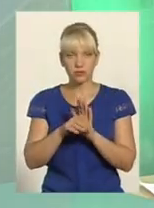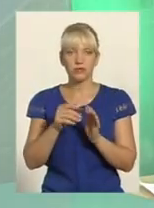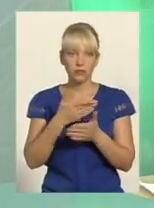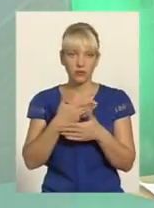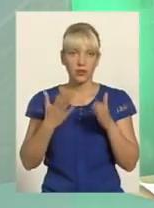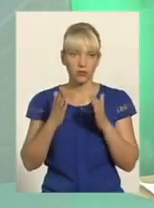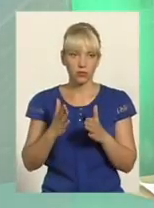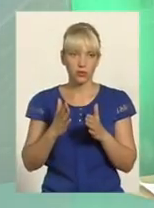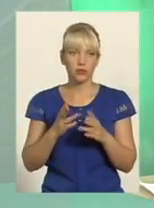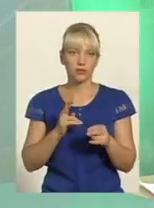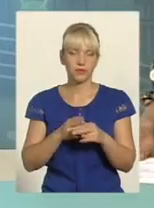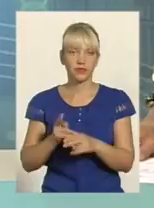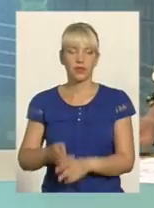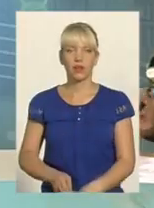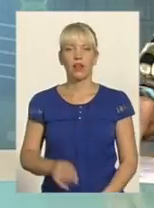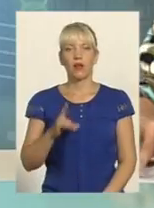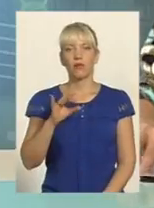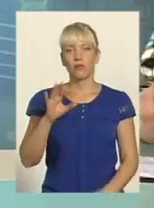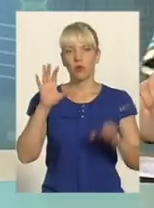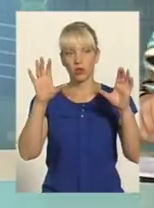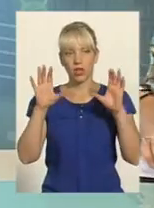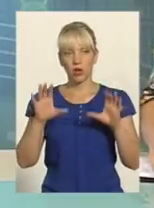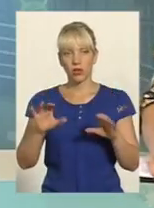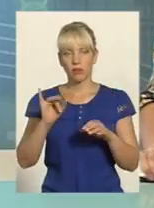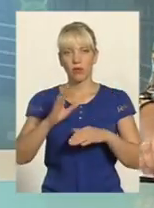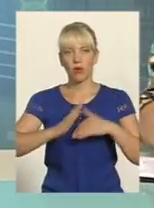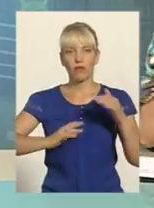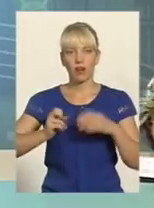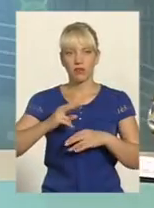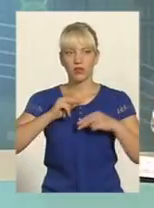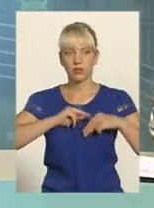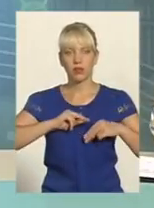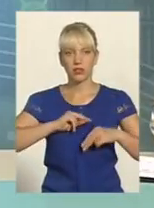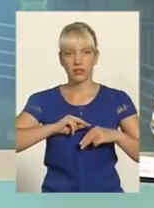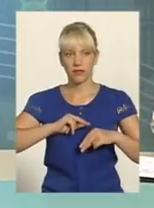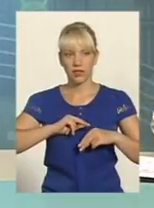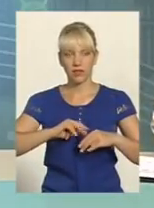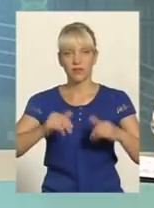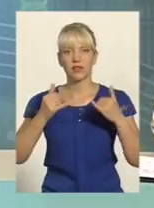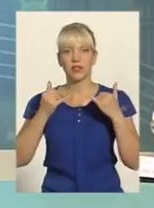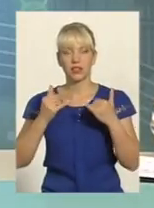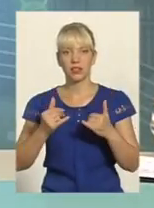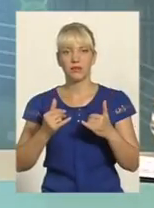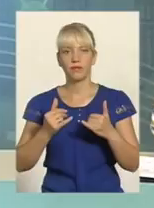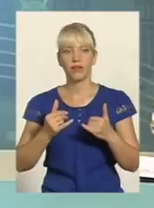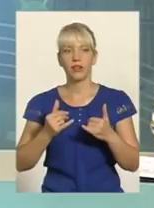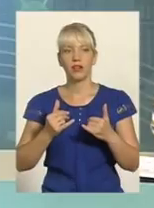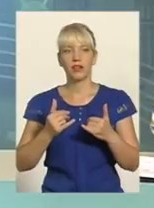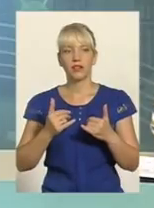поставлено країн Про законодавство і про фаховість працівників нині йде